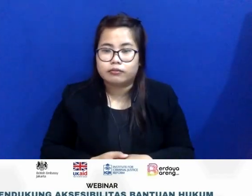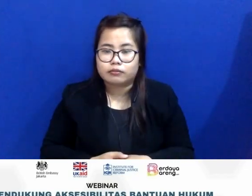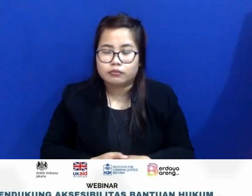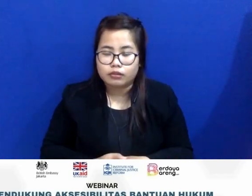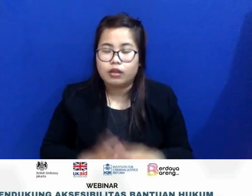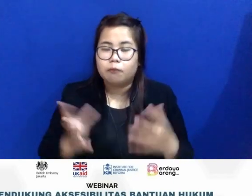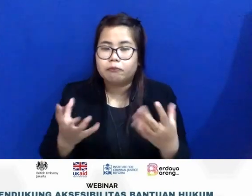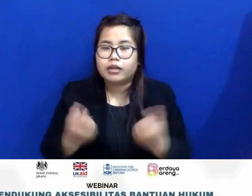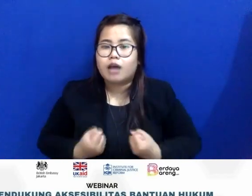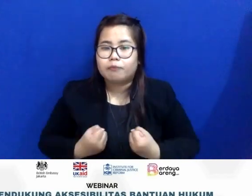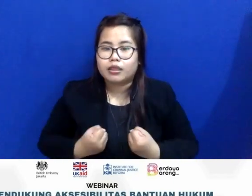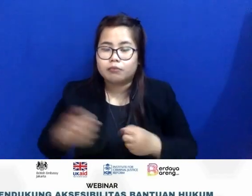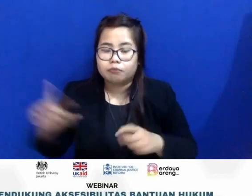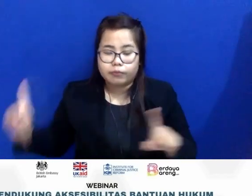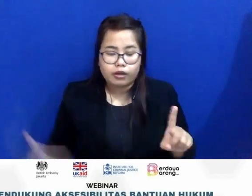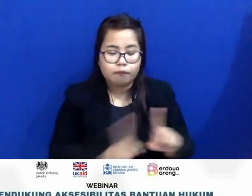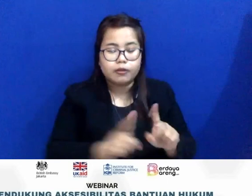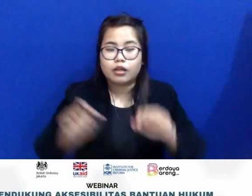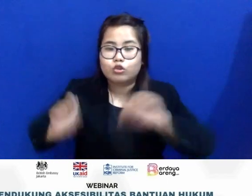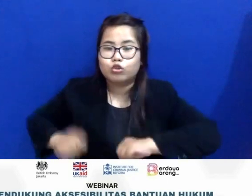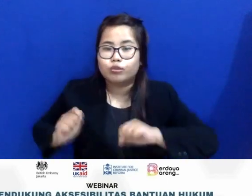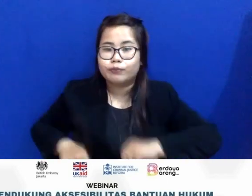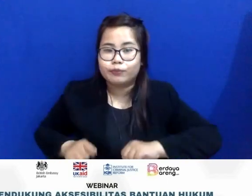mendapat pendampingan hukum